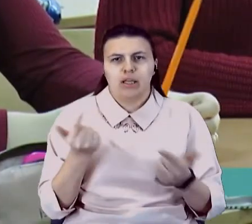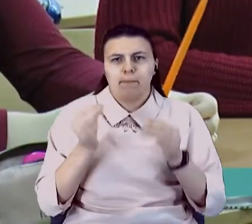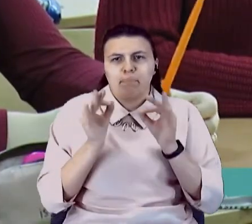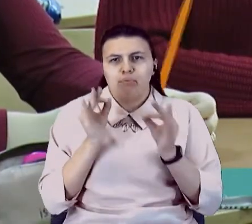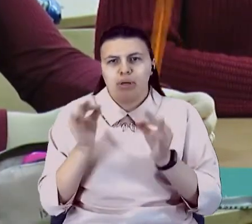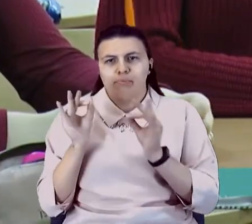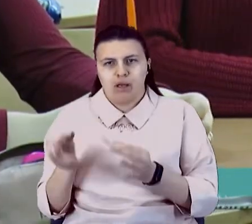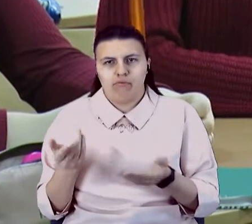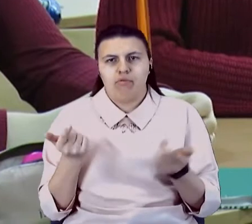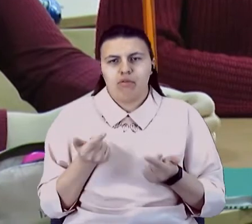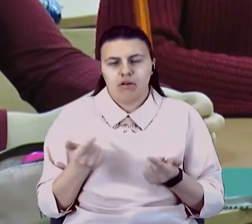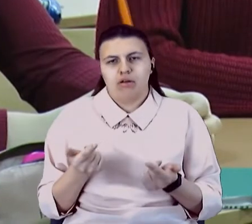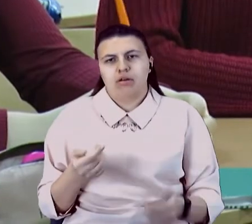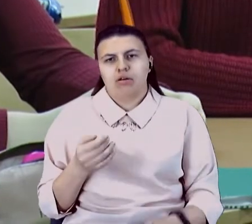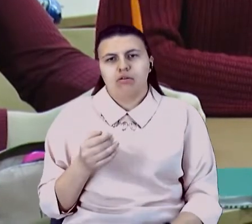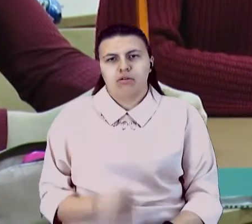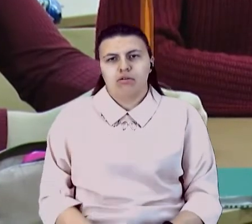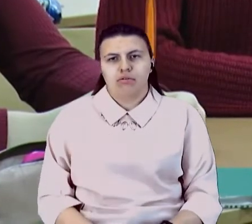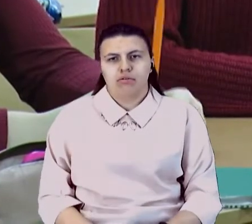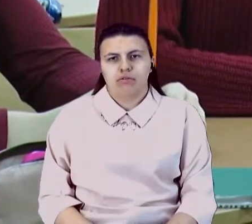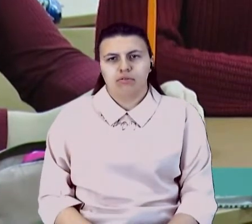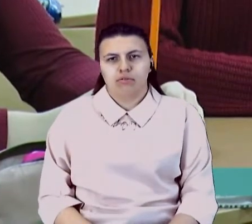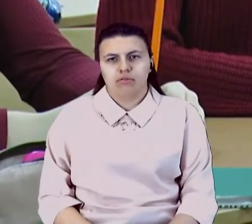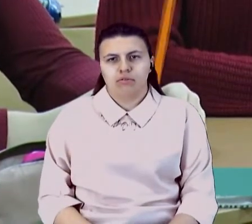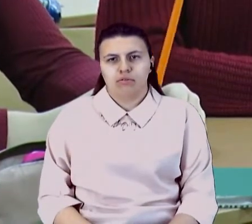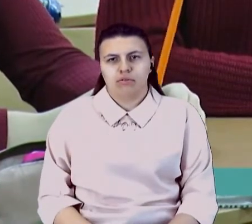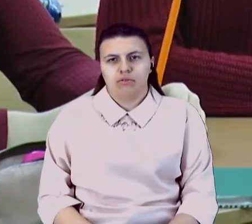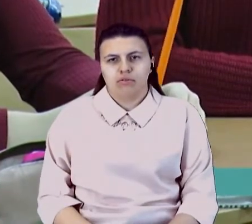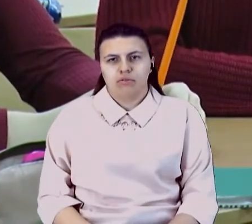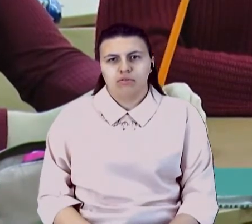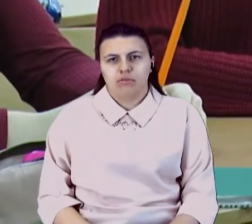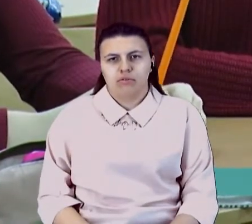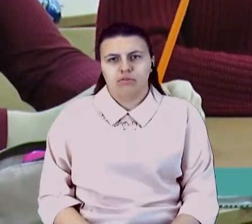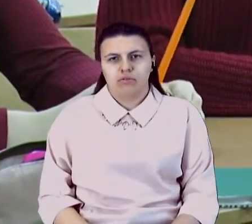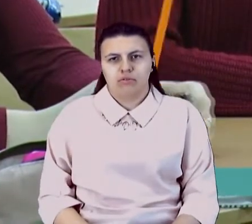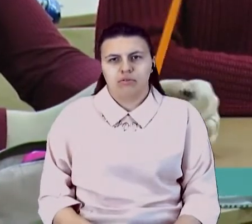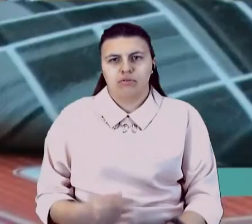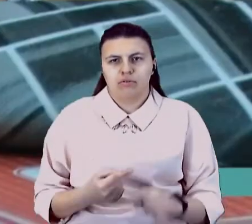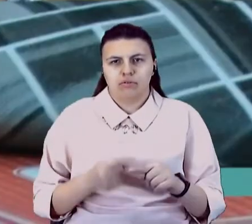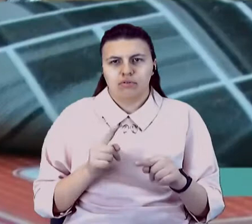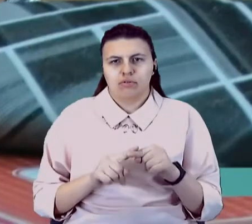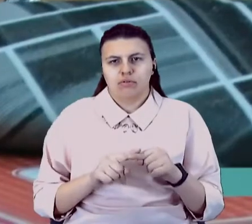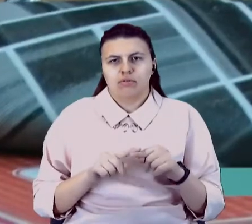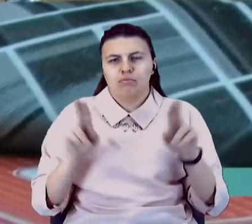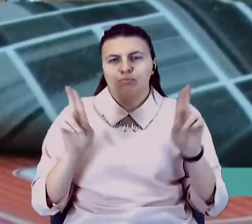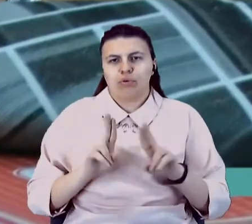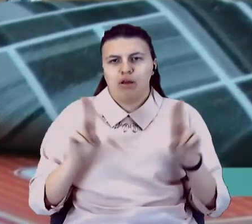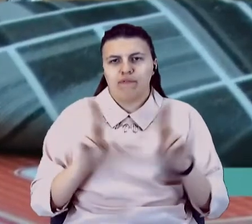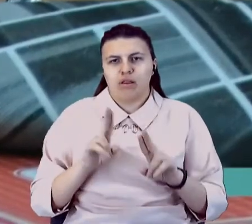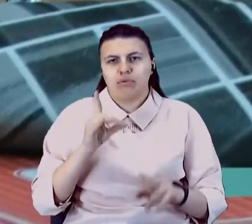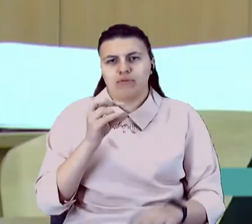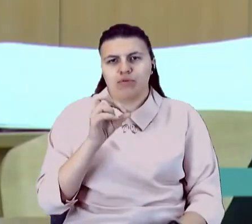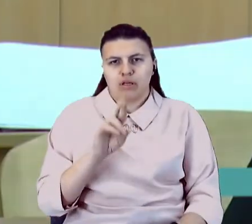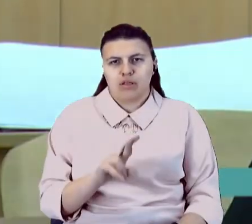обличчя, ці подвоєння, правила було. Цей диктант я писав вперше,